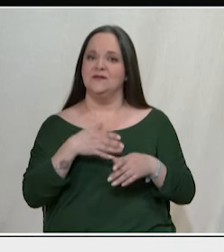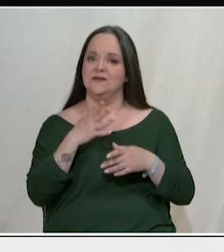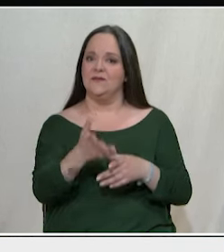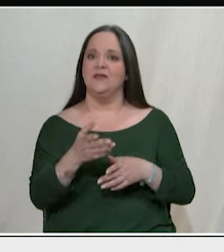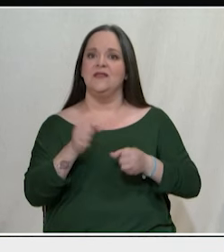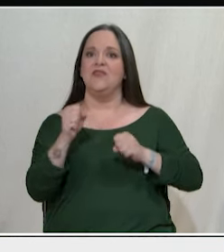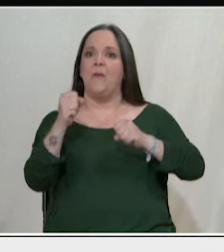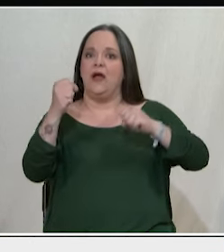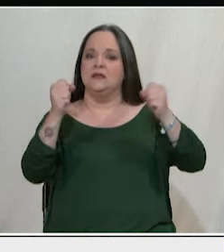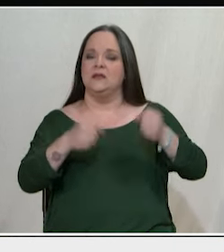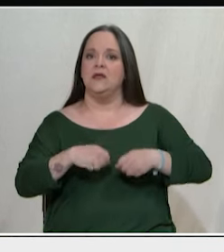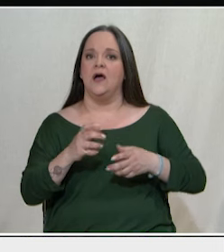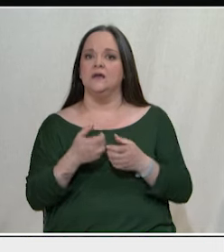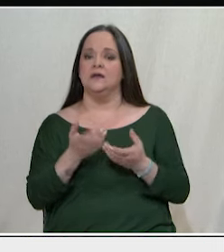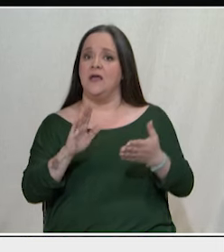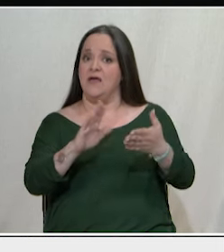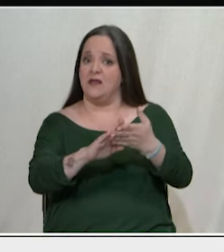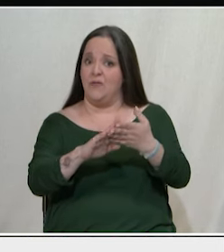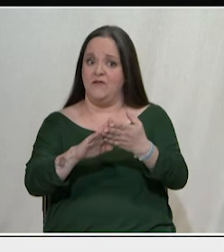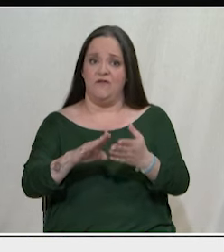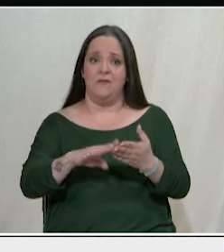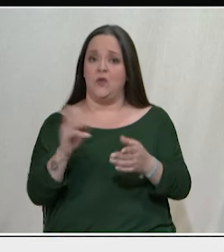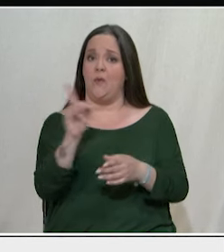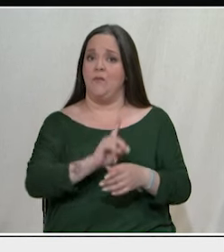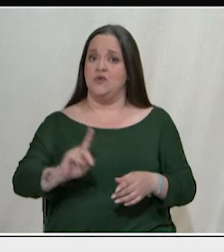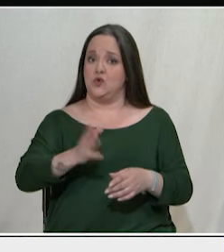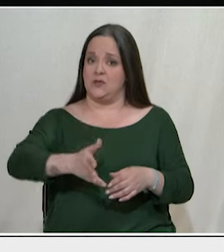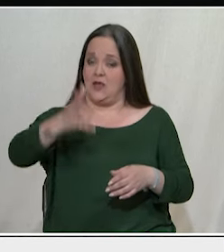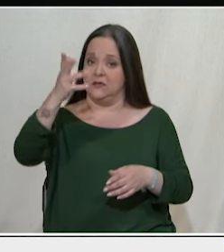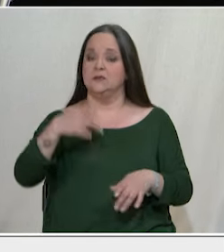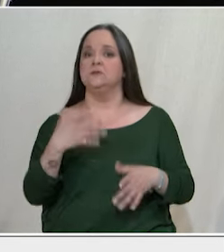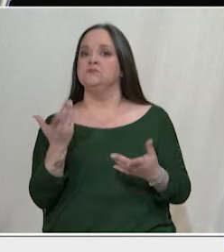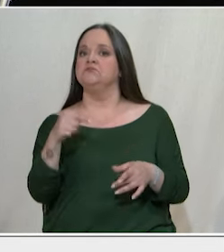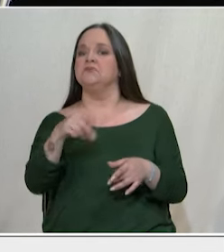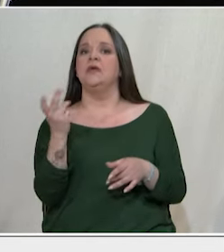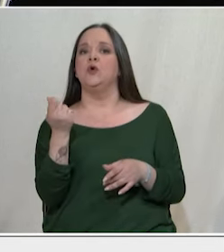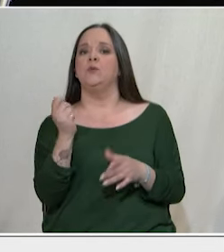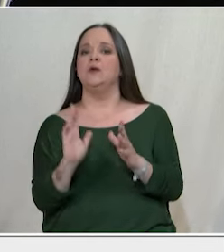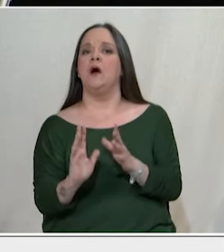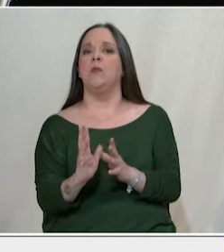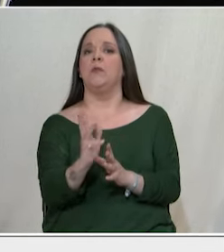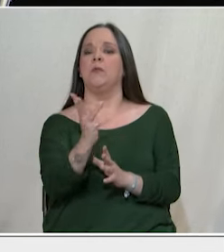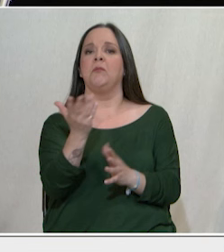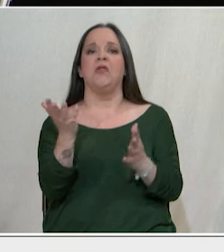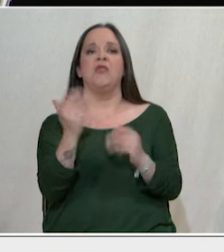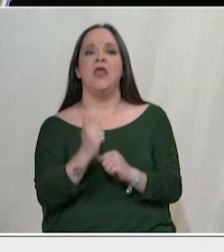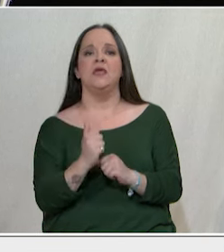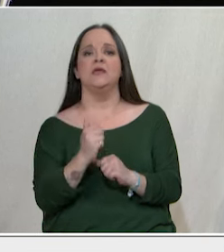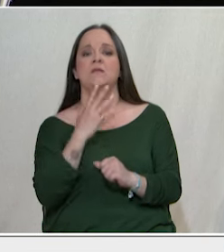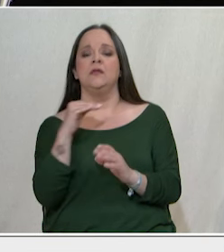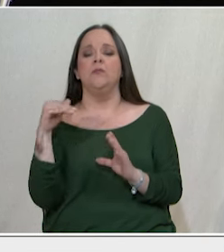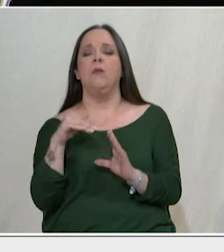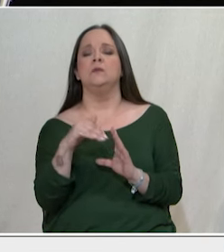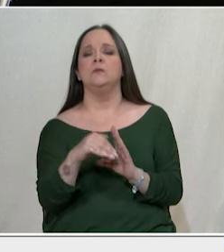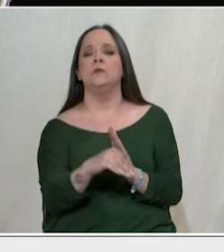συναντήσουν. Έχουμε δηλαδή μια οικονομία που όχι μόνο δεν αναπτύσσεται, αλλά που τρώει τις άρκες της. Τι σημαίνει